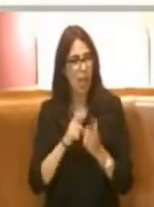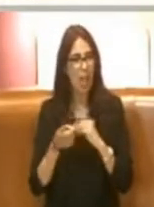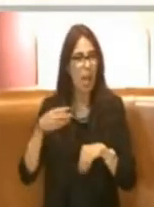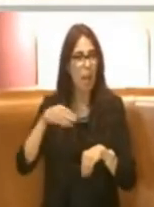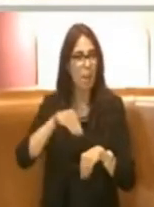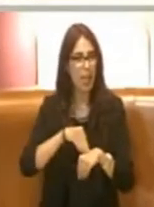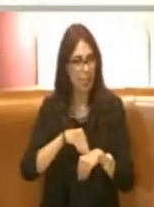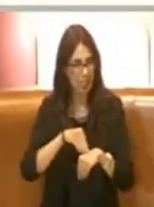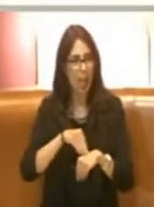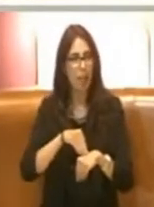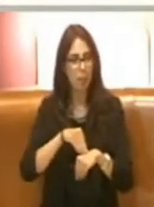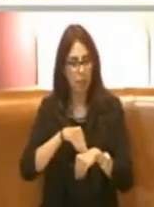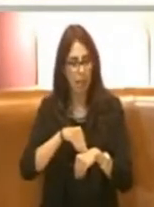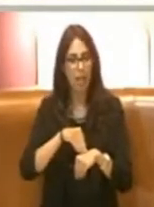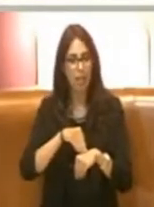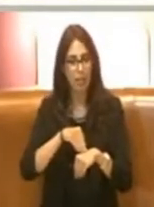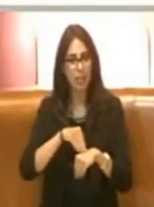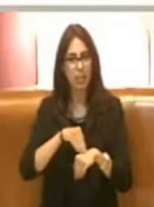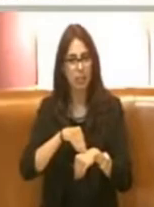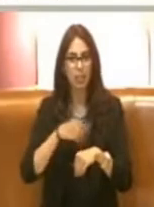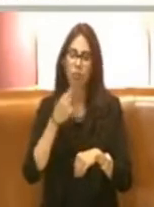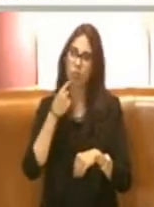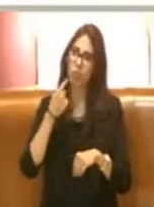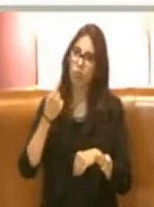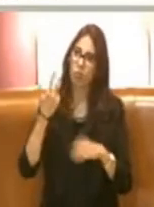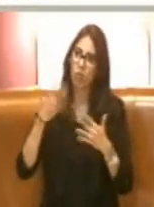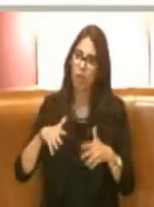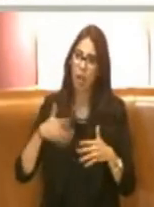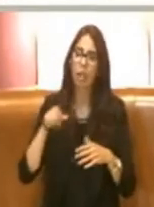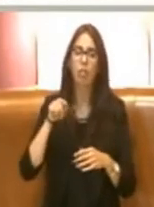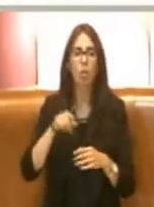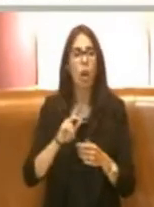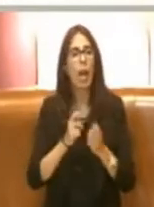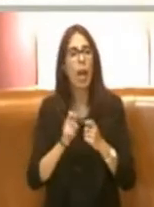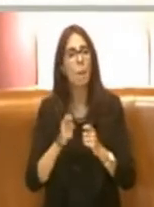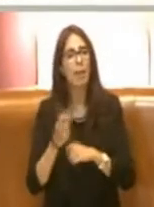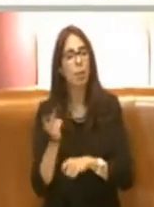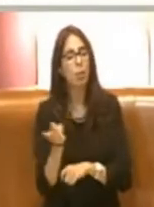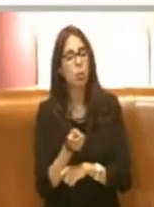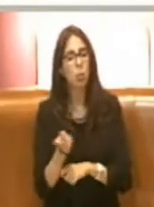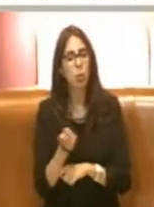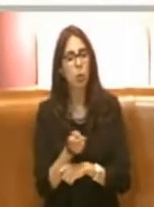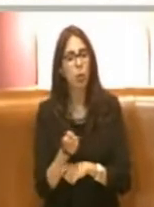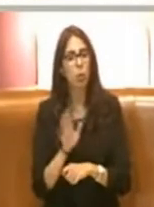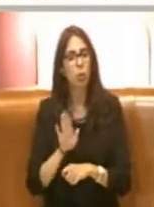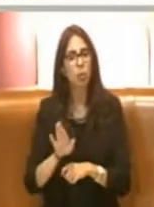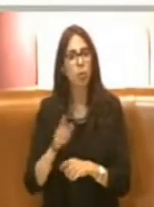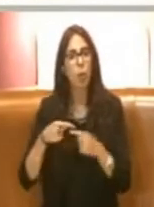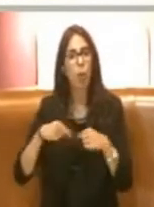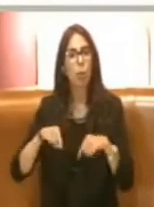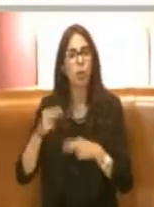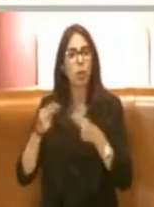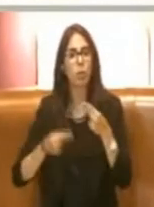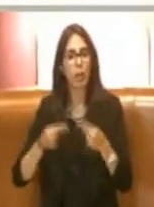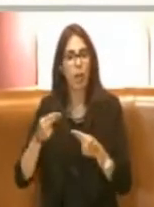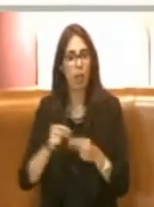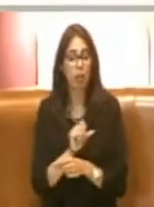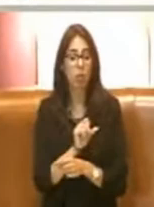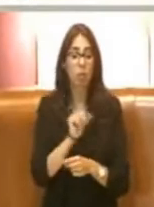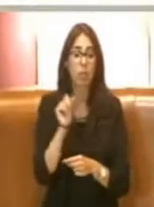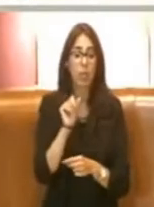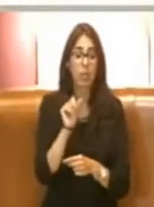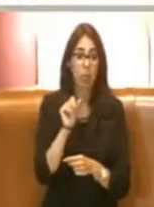due emendamenti della Commissione Bilancio. Il primo si tratta di un